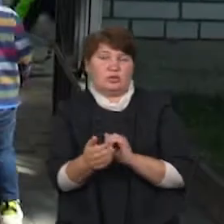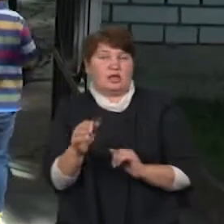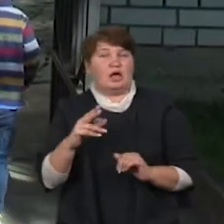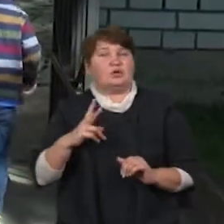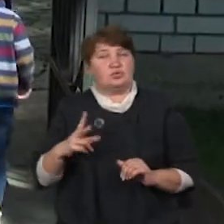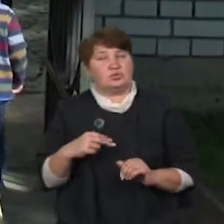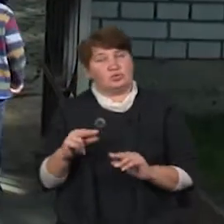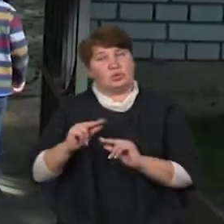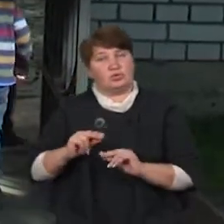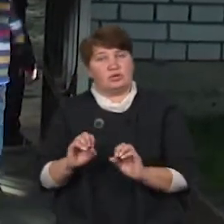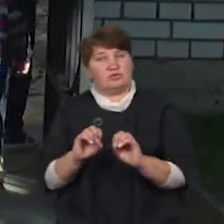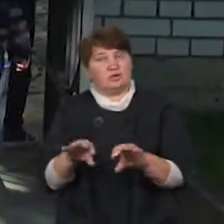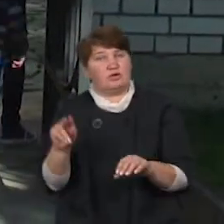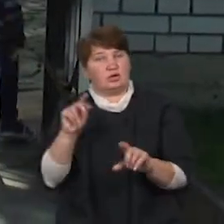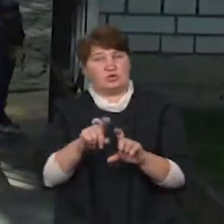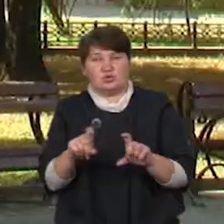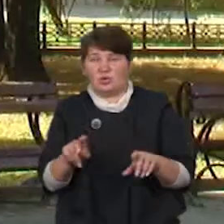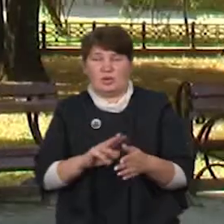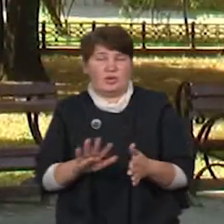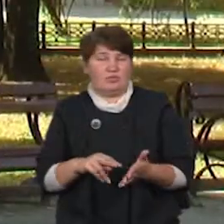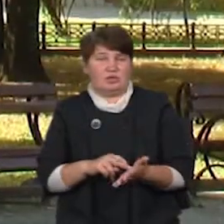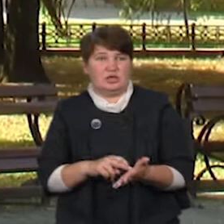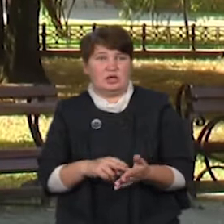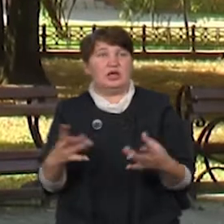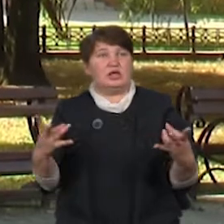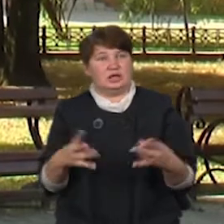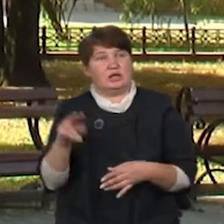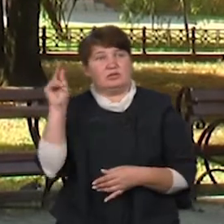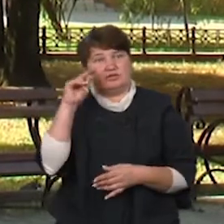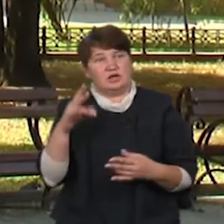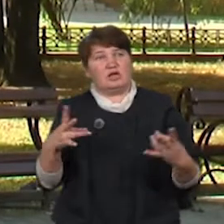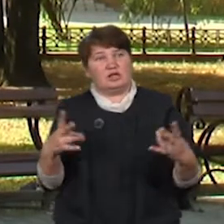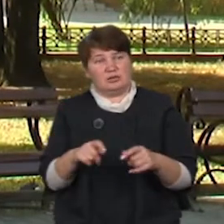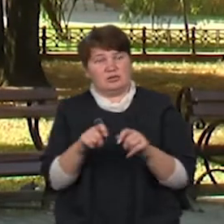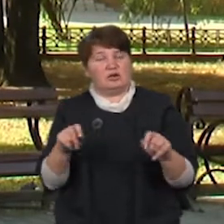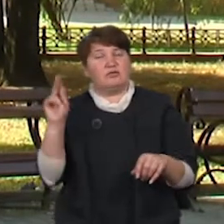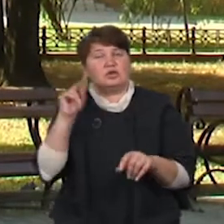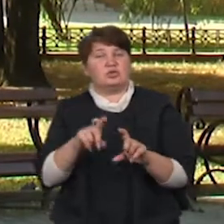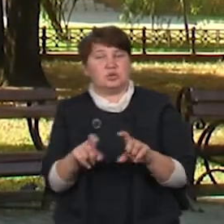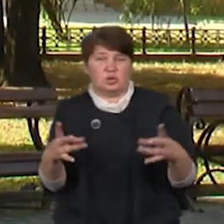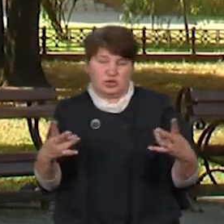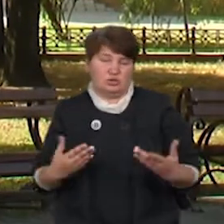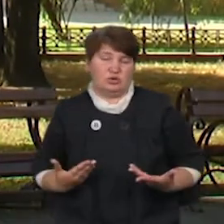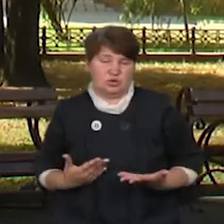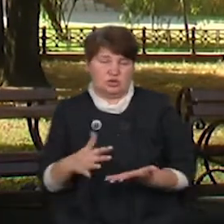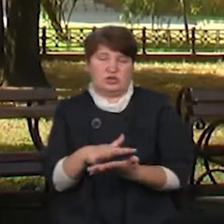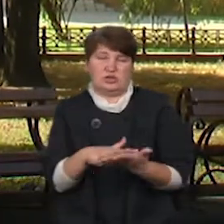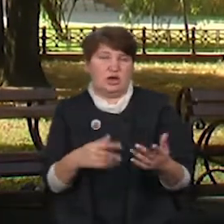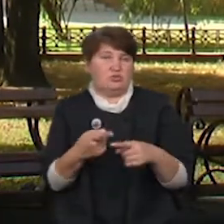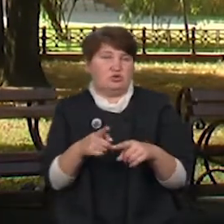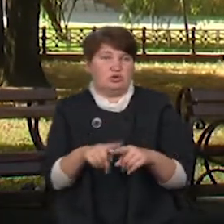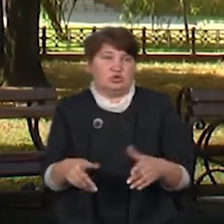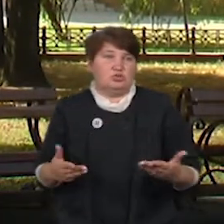Віддавати дитину до школи не боїться. Треба навчатися, треба відкривати школу, треба жити далі. Бо з цим жити,